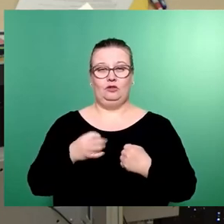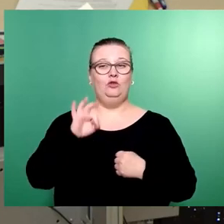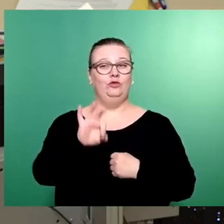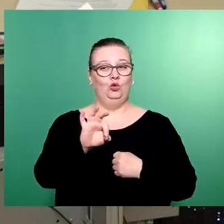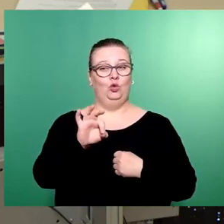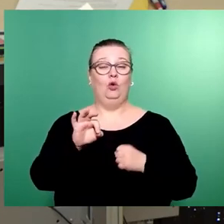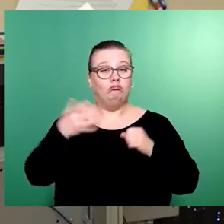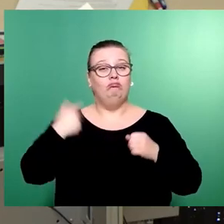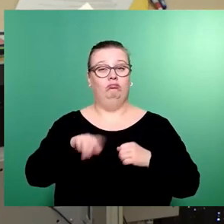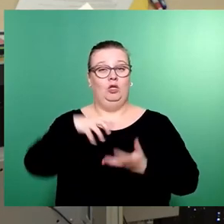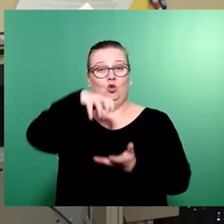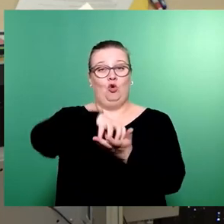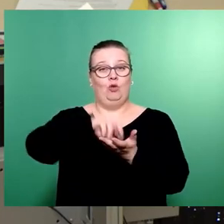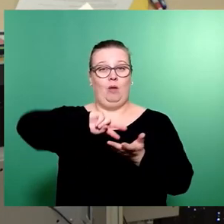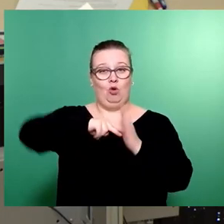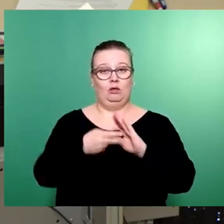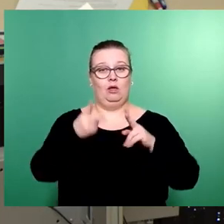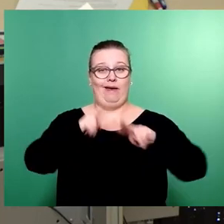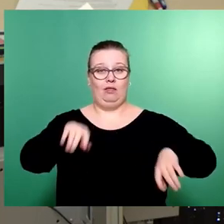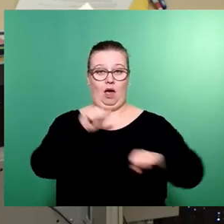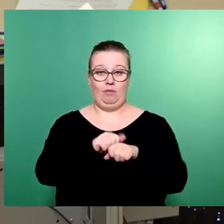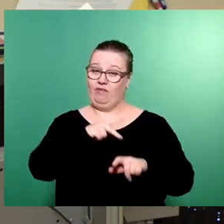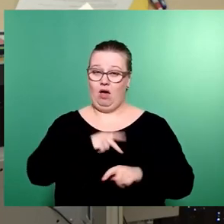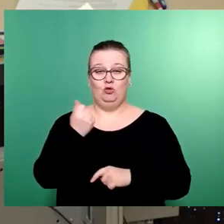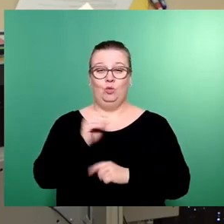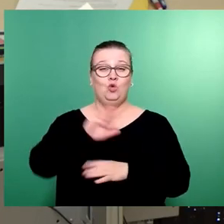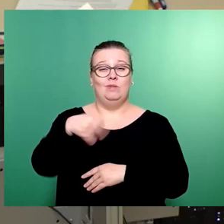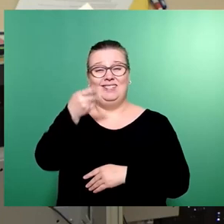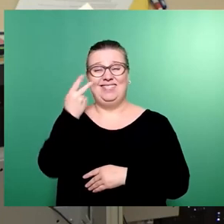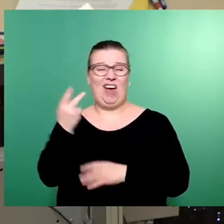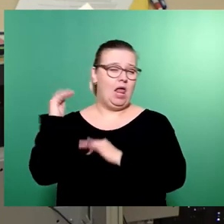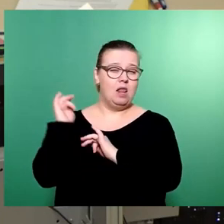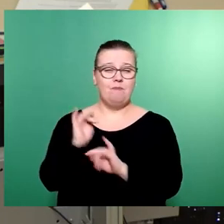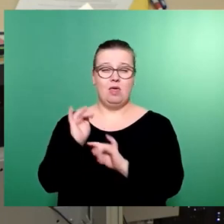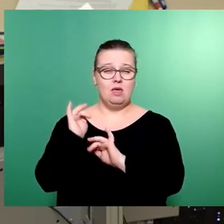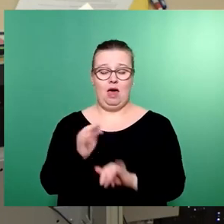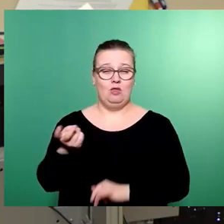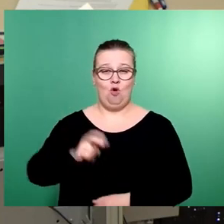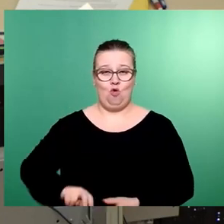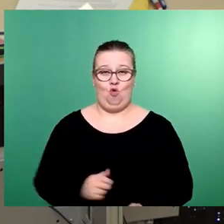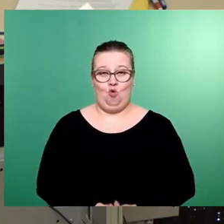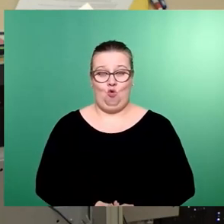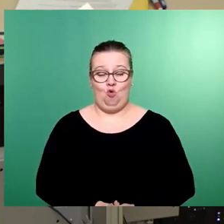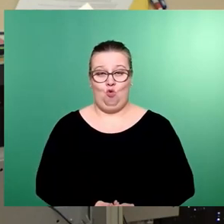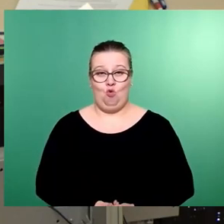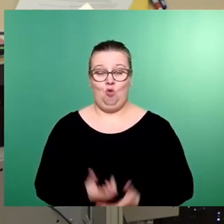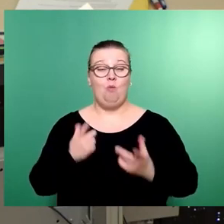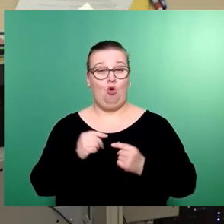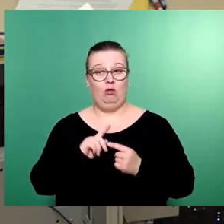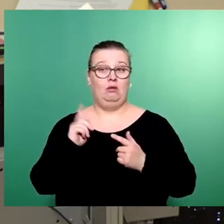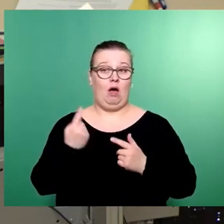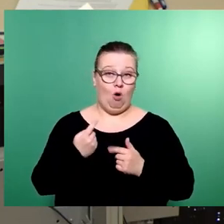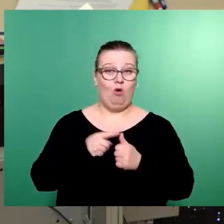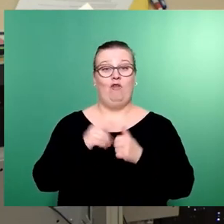Kommunalpolitiker, einen Ehrenamtler, gigantischen Summe von über 2 Milliarden Euro. Breit getragen von 5